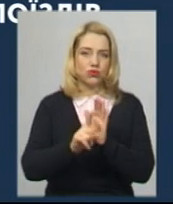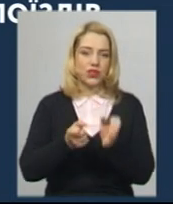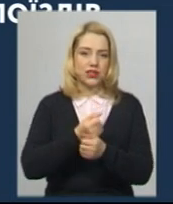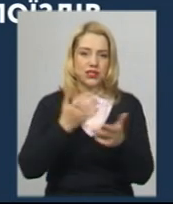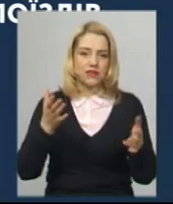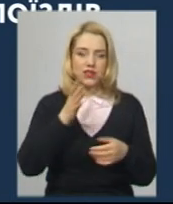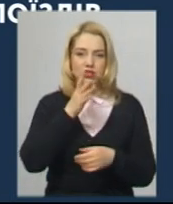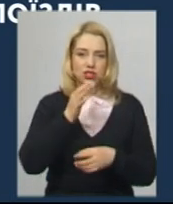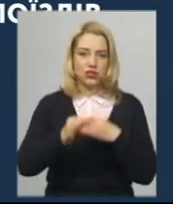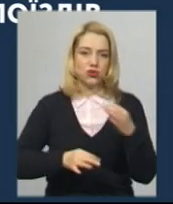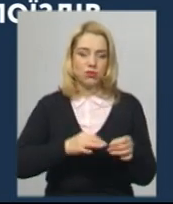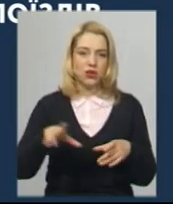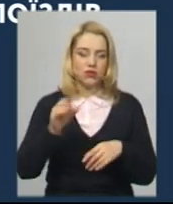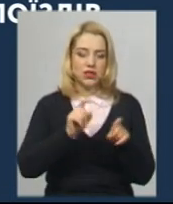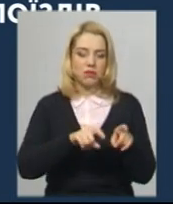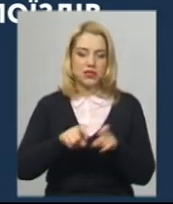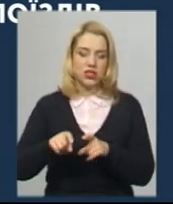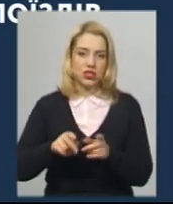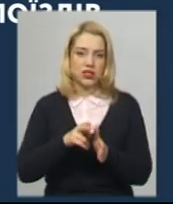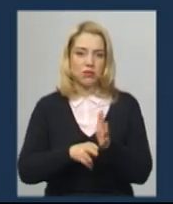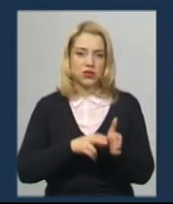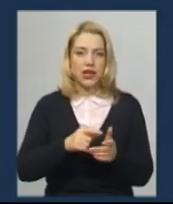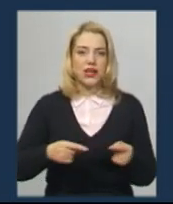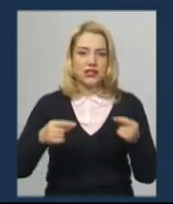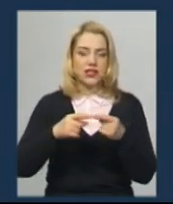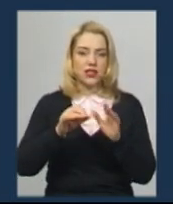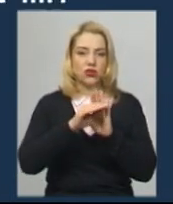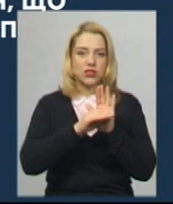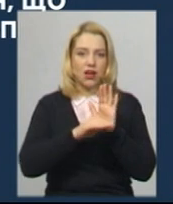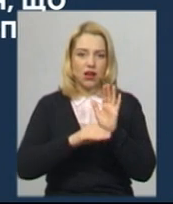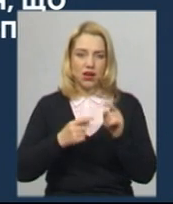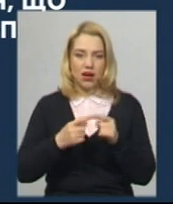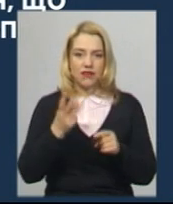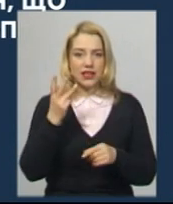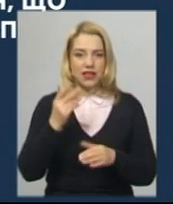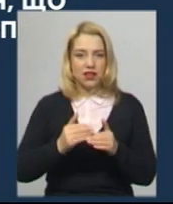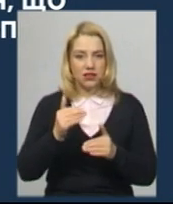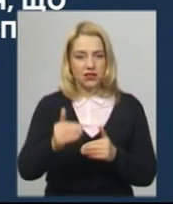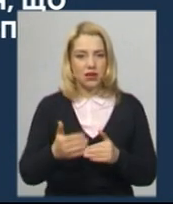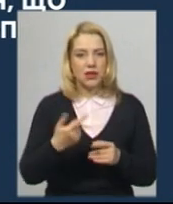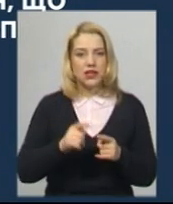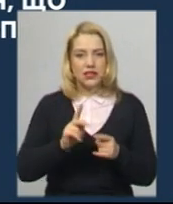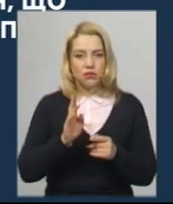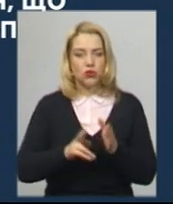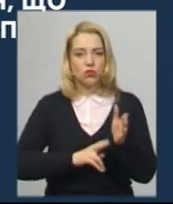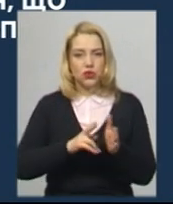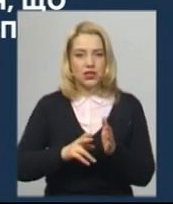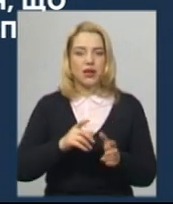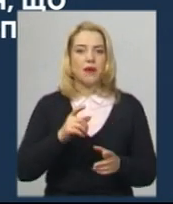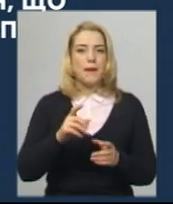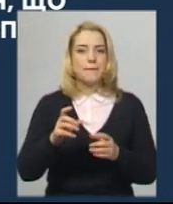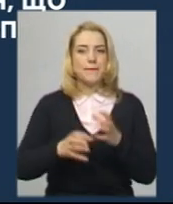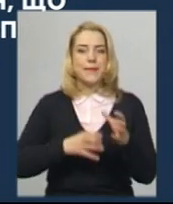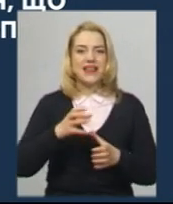усіх пасажирських поїздів згідно із графіком. Третій етап передбачає запуск поїздів міжнародного сполучення та сезонних поїздів,